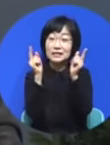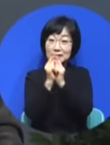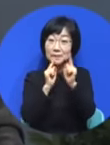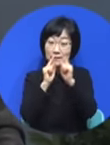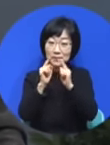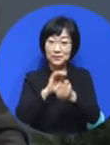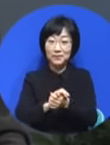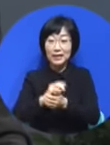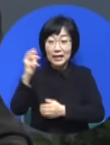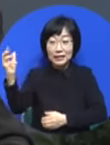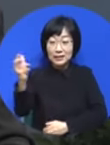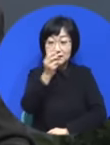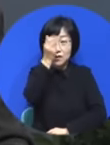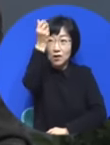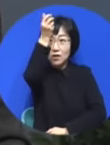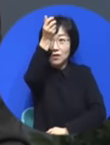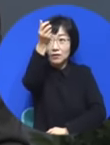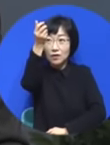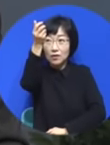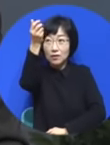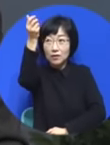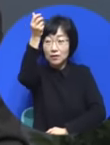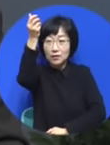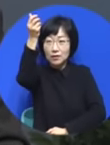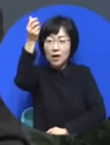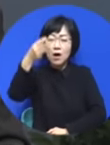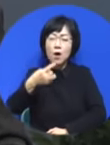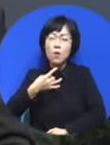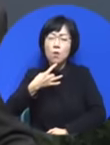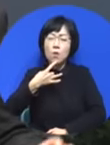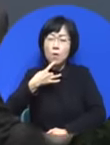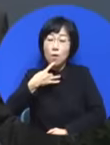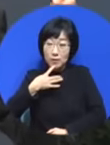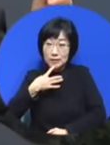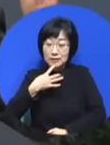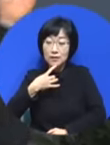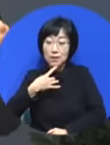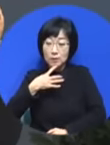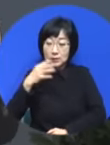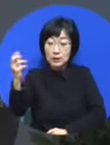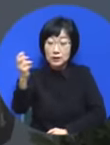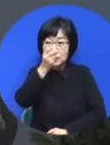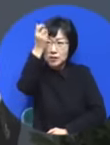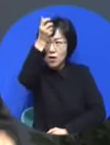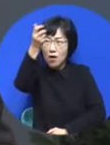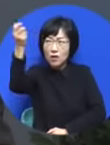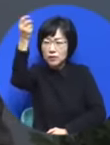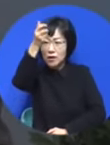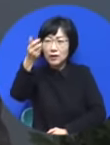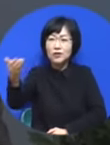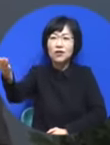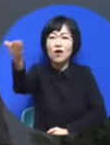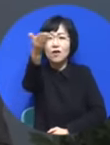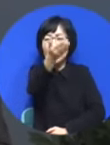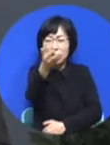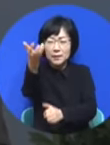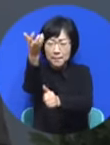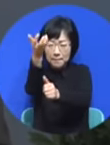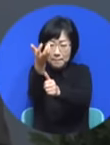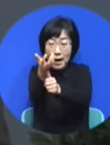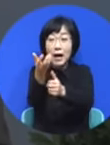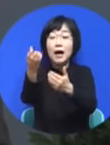성령이 너에게 임하시면 아닙니다. 오직 성령이 세례요한이 물세를 부은 것처럼 너에게 임하시면